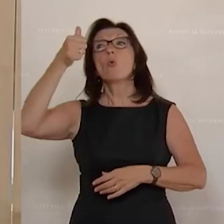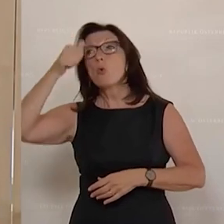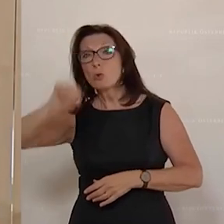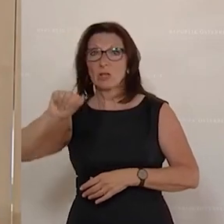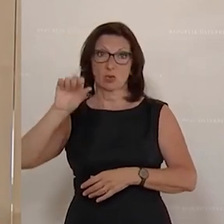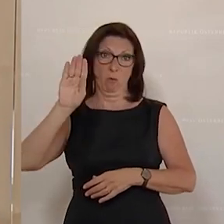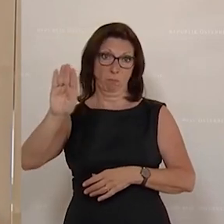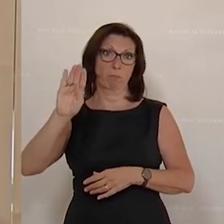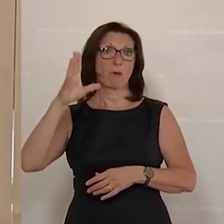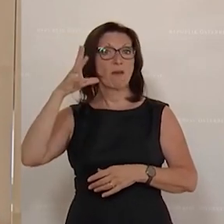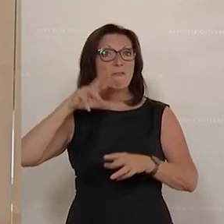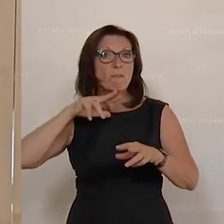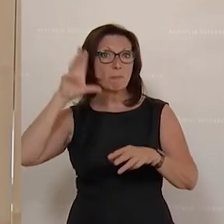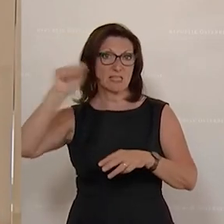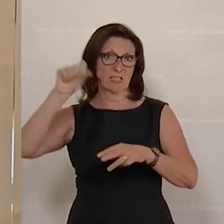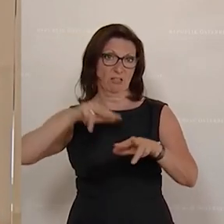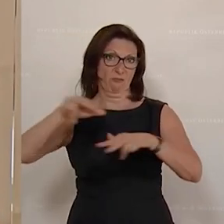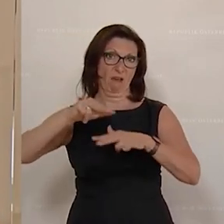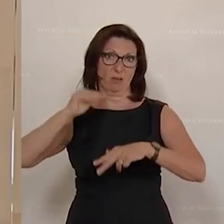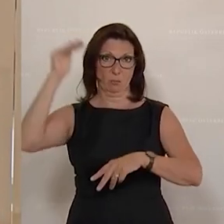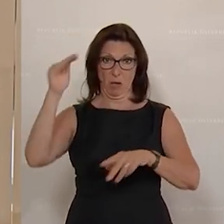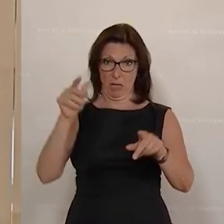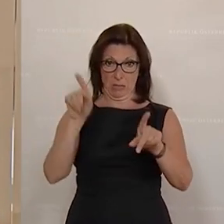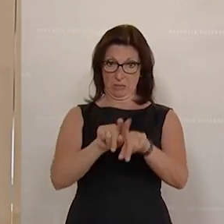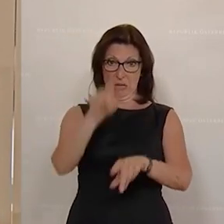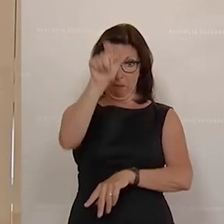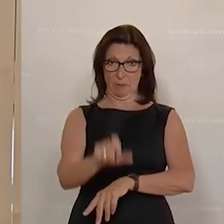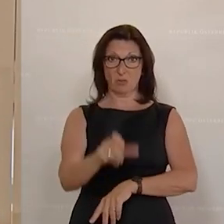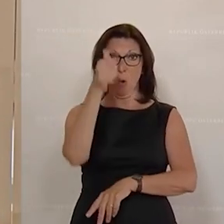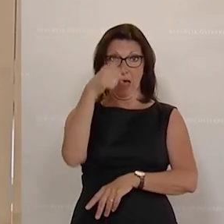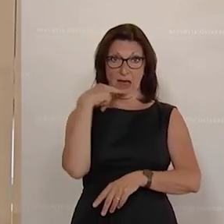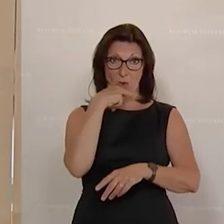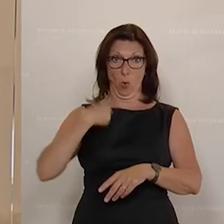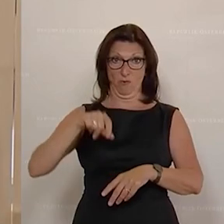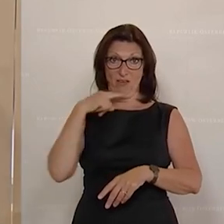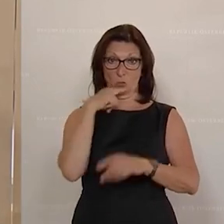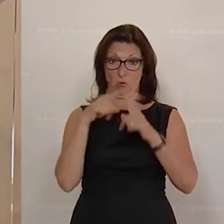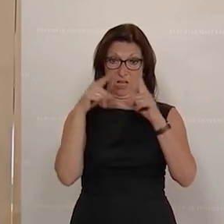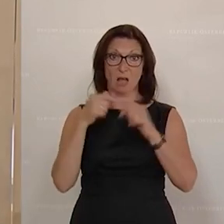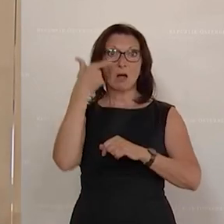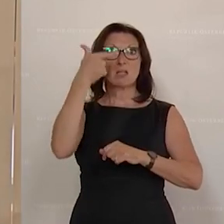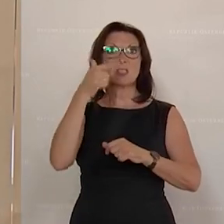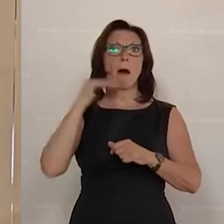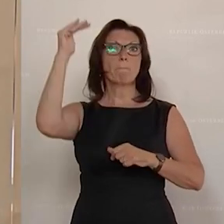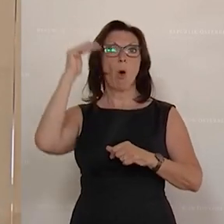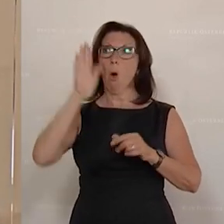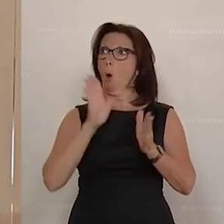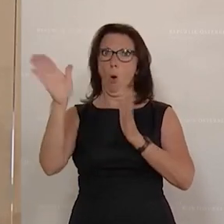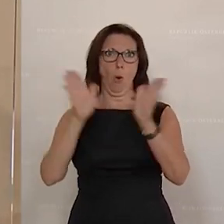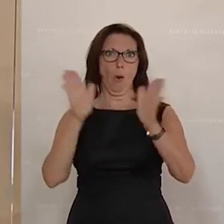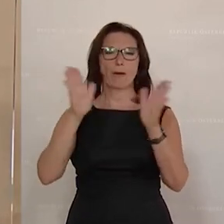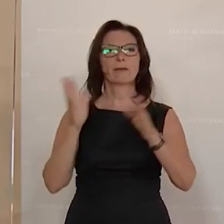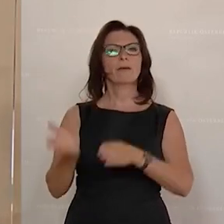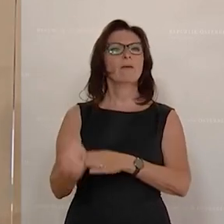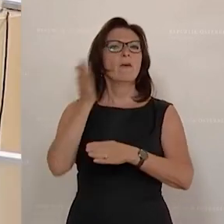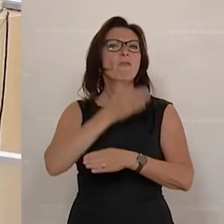also zwei Behörden für eine Rot-Weiß-Rot-Karte für eine Person. Und natürlich ist das kompliziert. Und die Vorgängerin Schramböck hat ja etwas